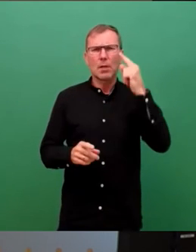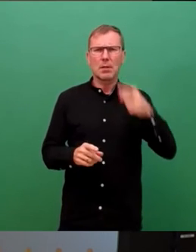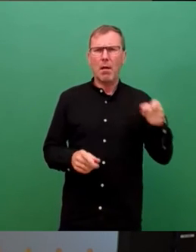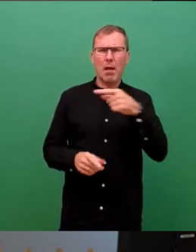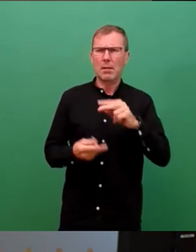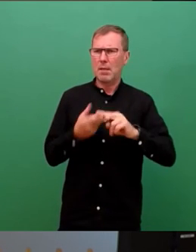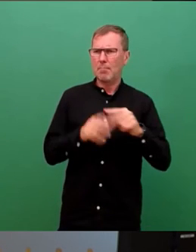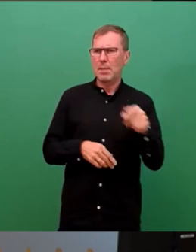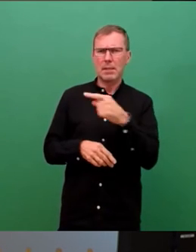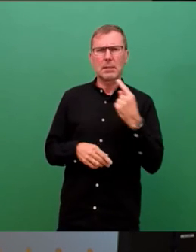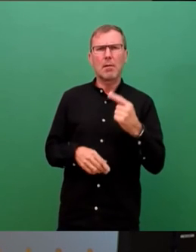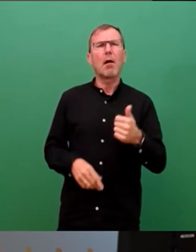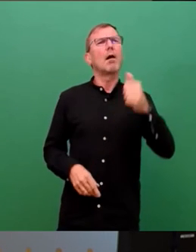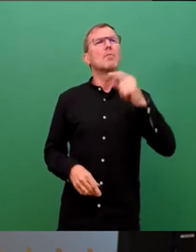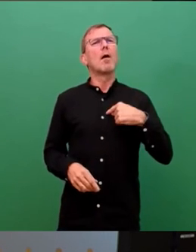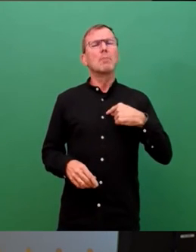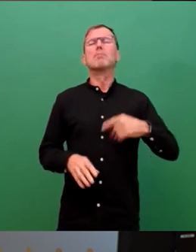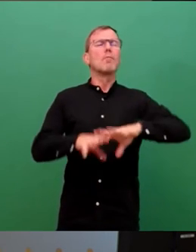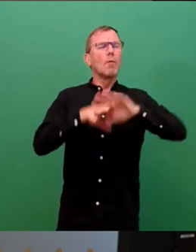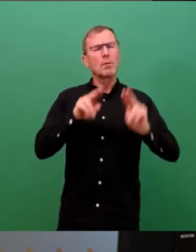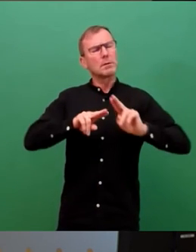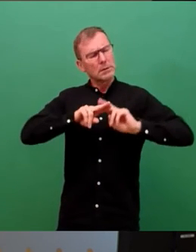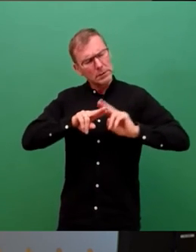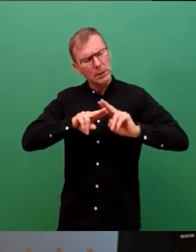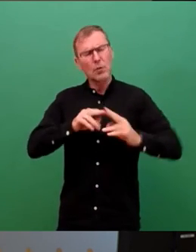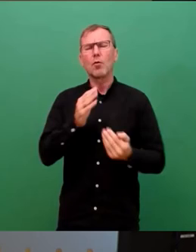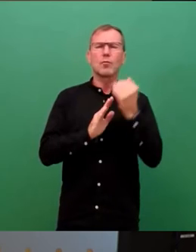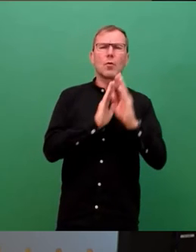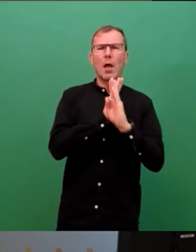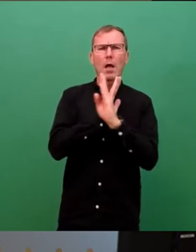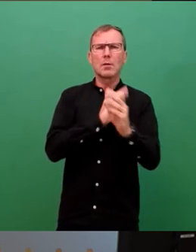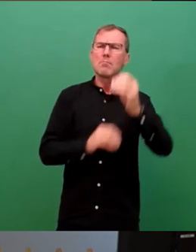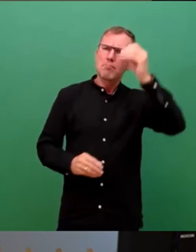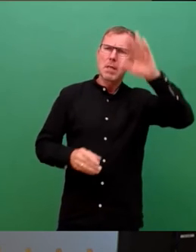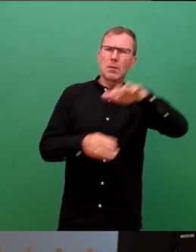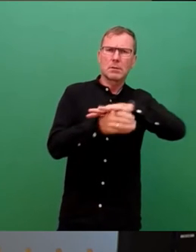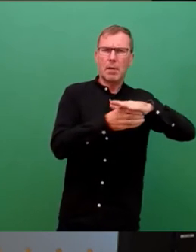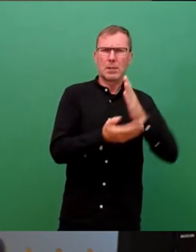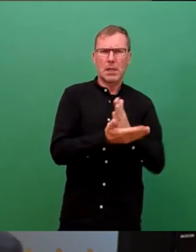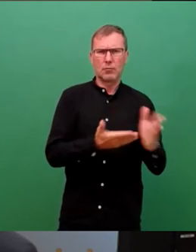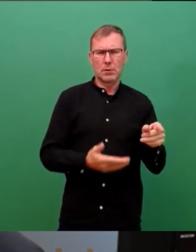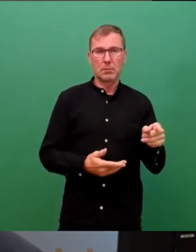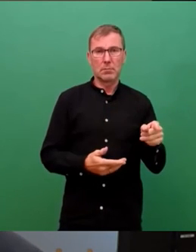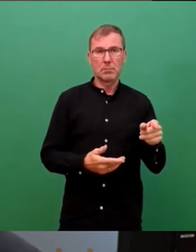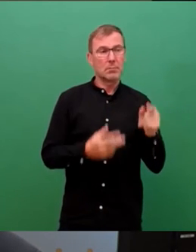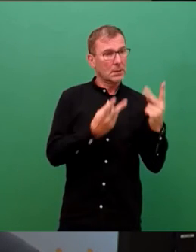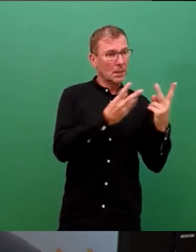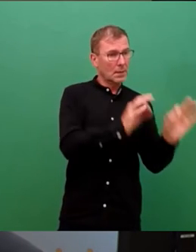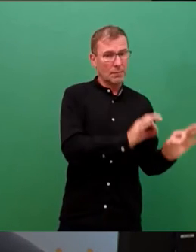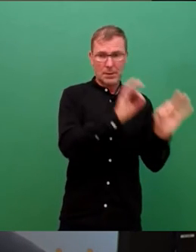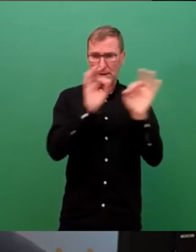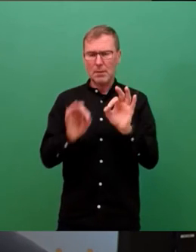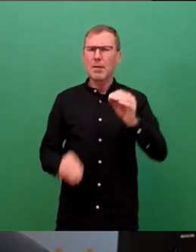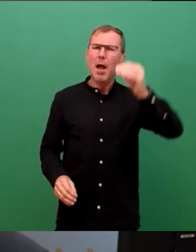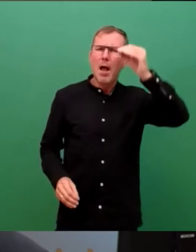sich zu einer umfassenden Sanierungs- und Neubaustrategie im Bildungsbereich entschieden. Diese Prioritätensetzung für eine exzellente